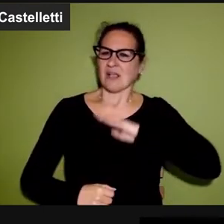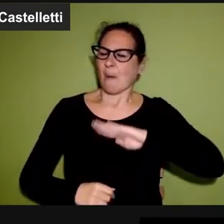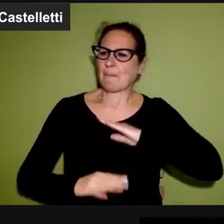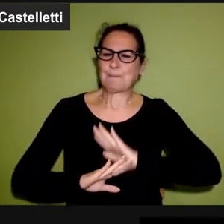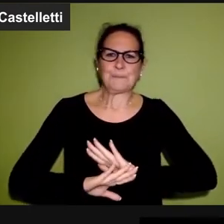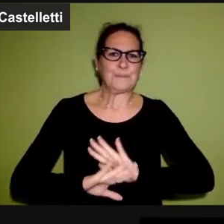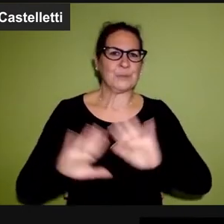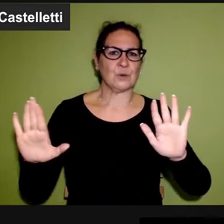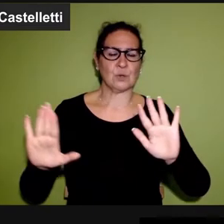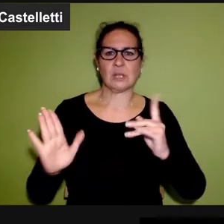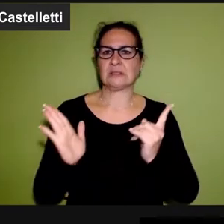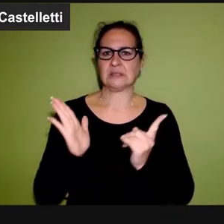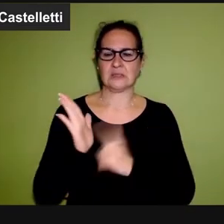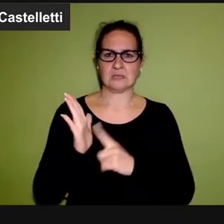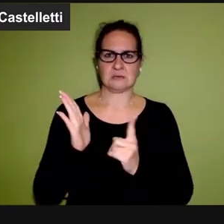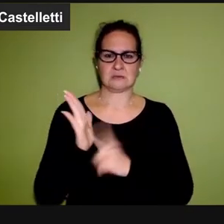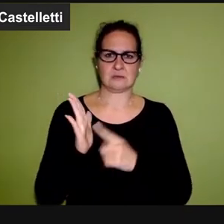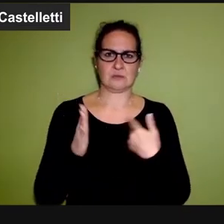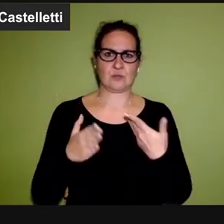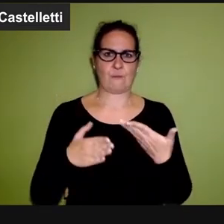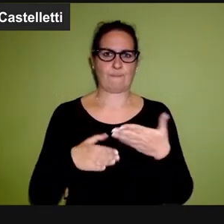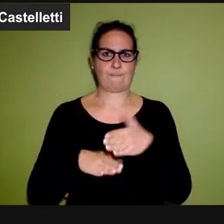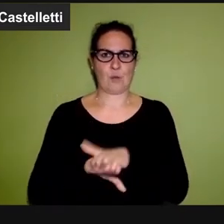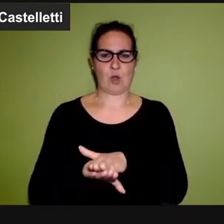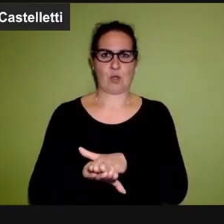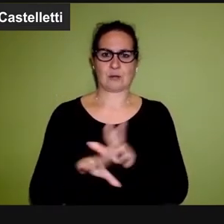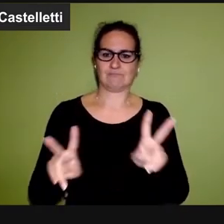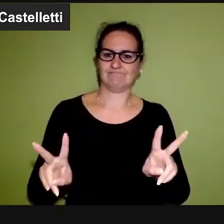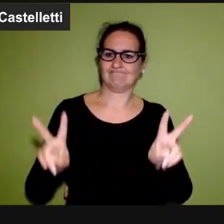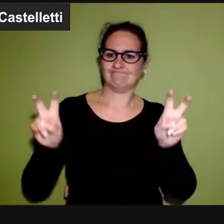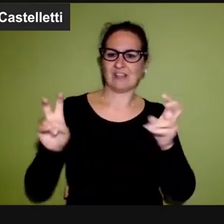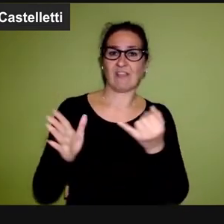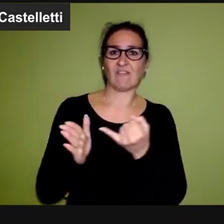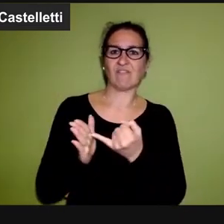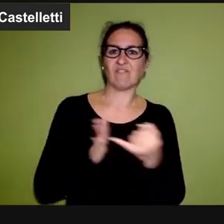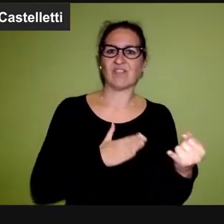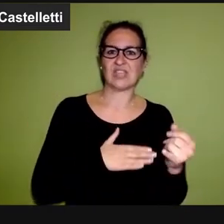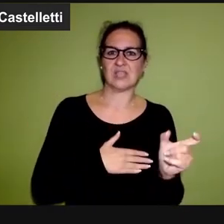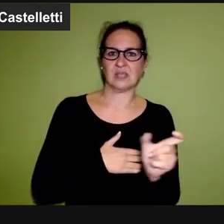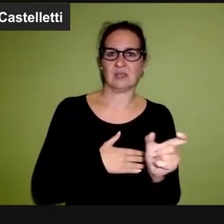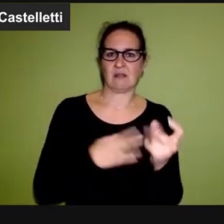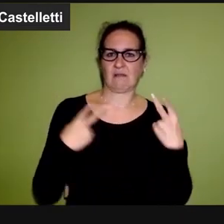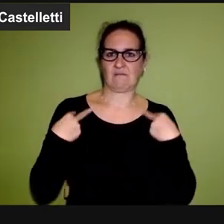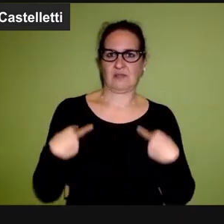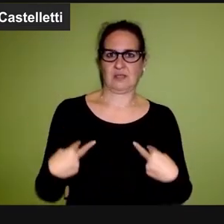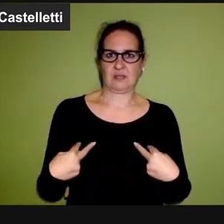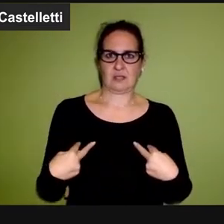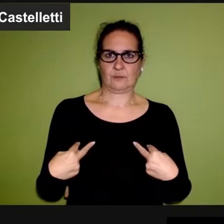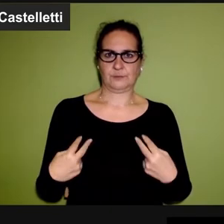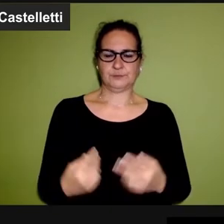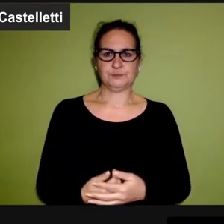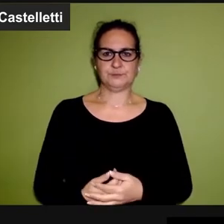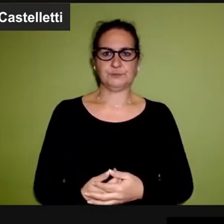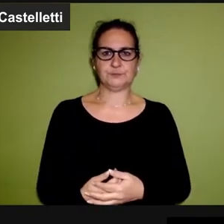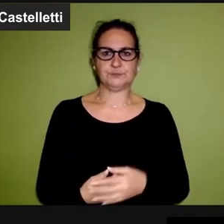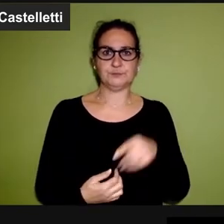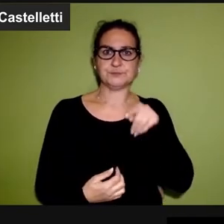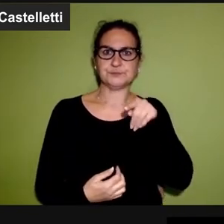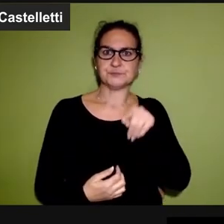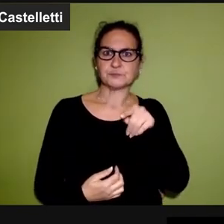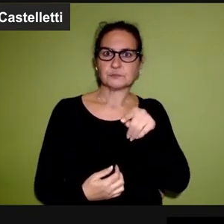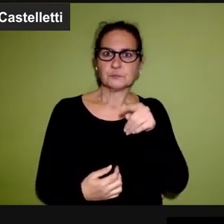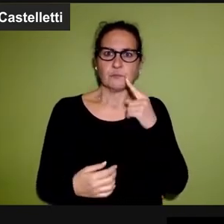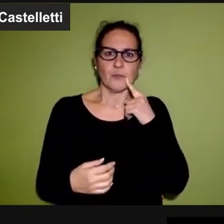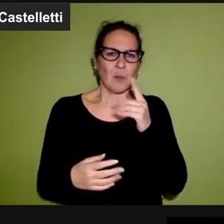insopportabile. Capita in molti casi di fine vita. Ma tutto